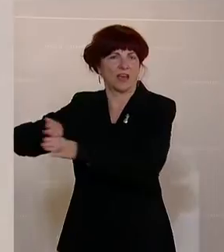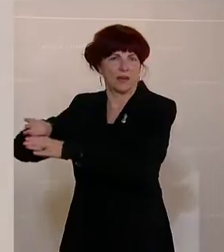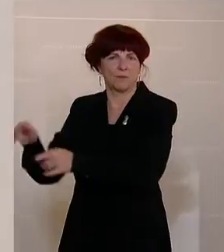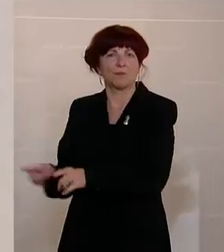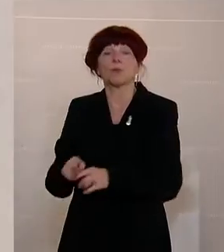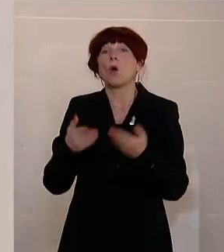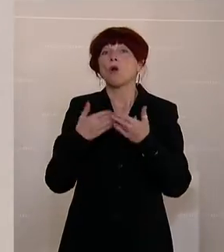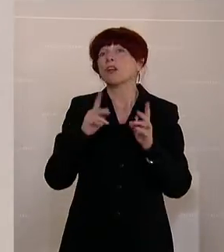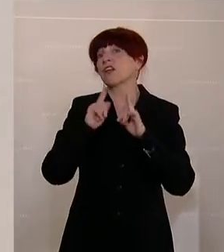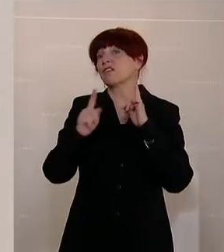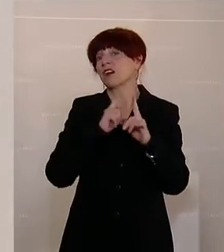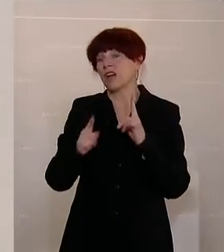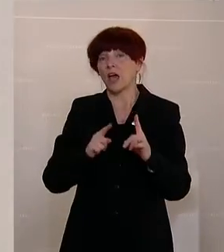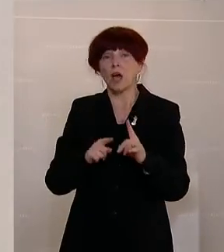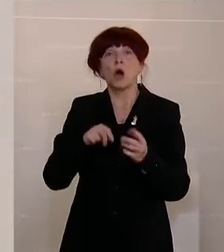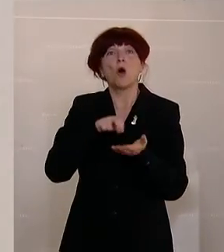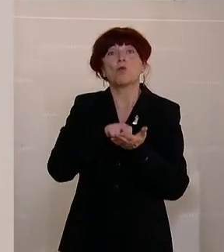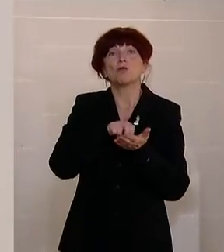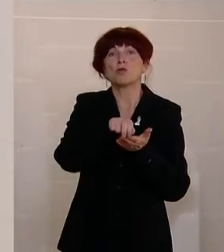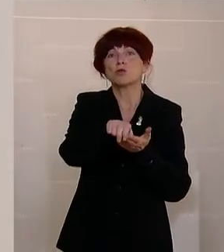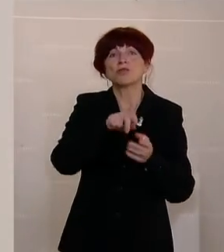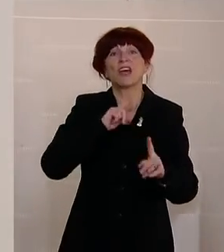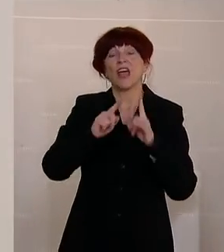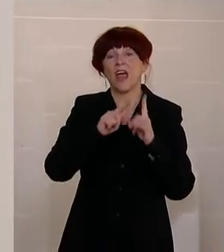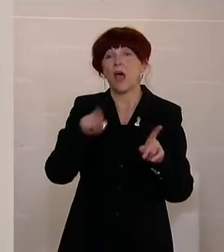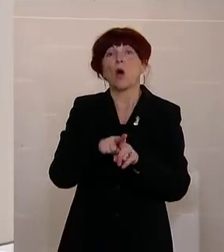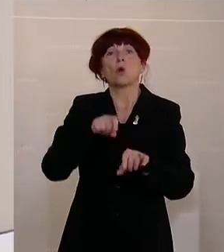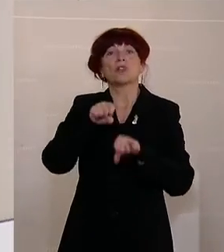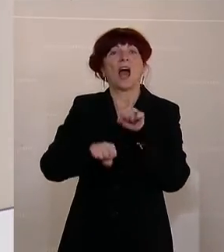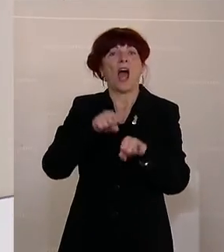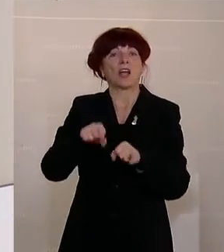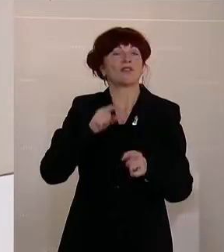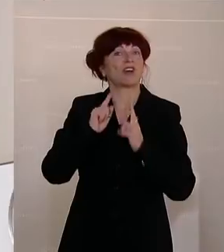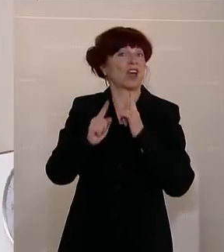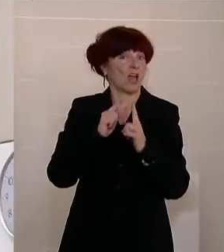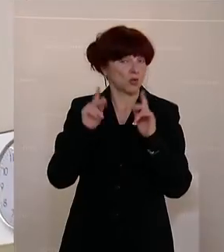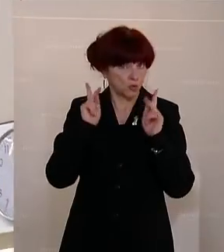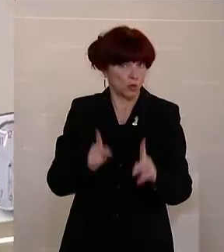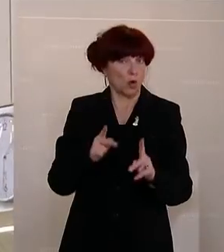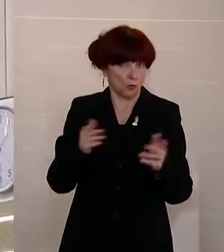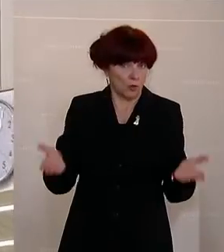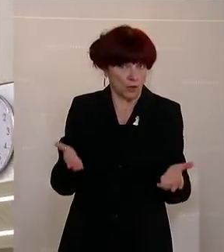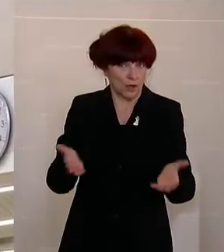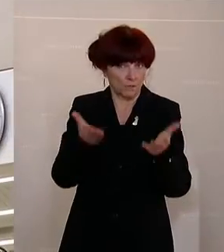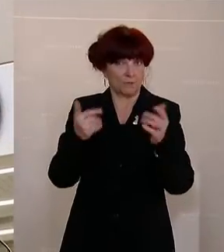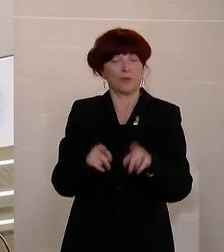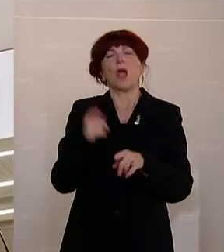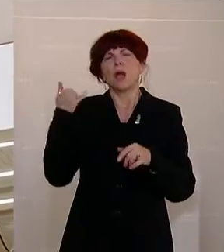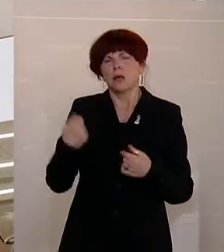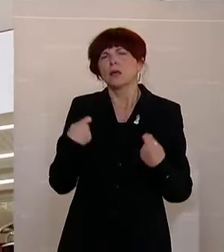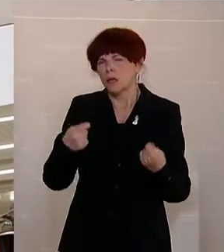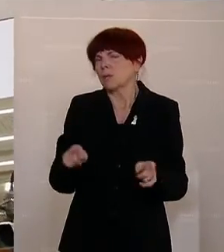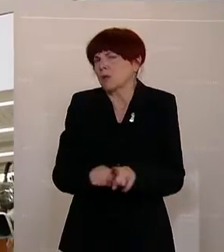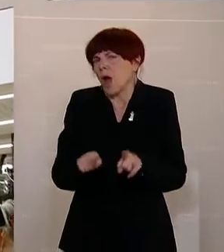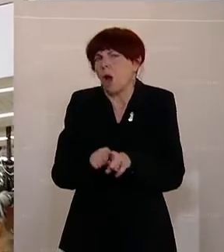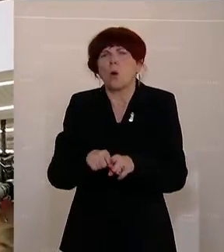Radverkehr fördern. Genau das machen wir auch. Wir haben Rekordbudgets für den Öffi-Ausbau. Wir haben das Klimaticket, mit dem wir die öffentlichen